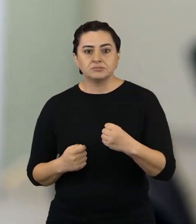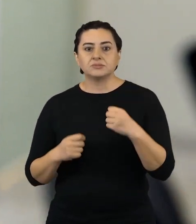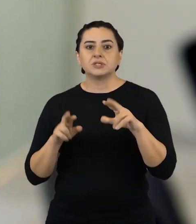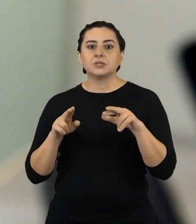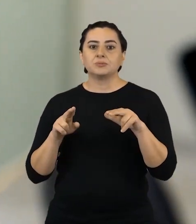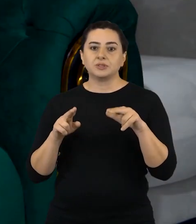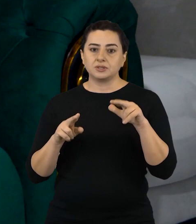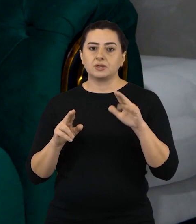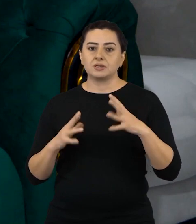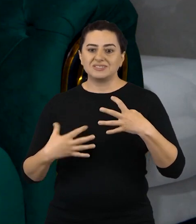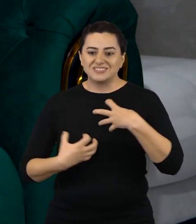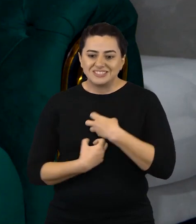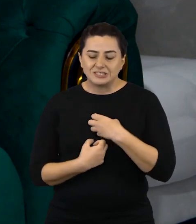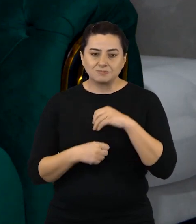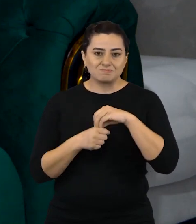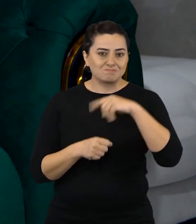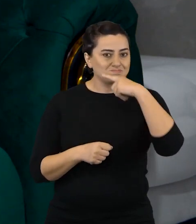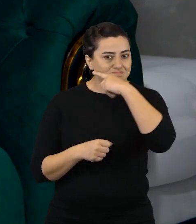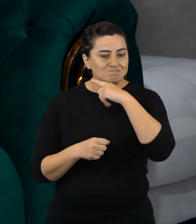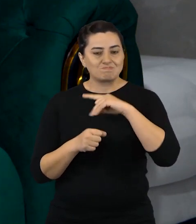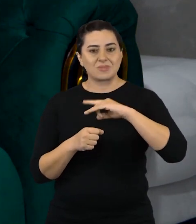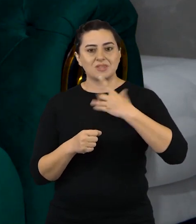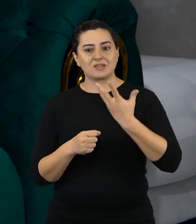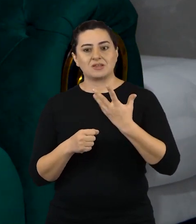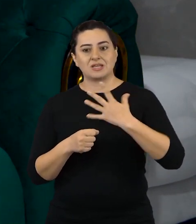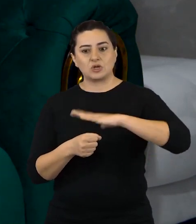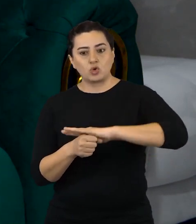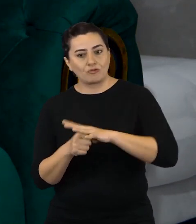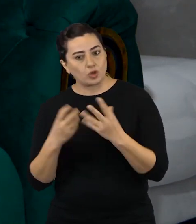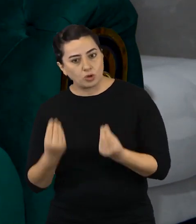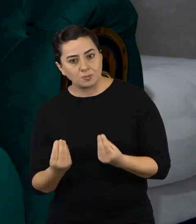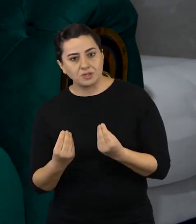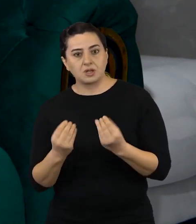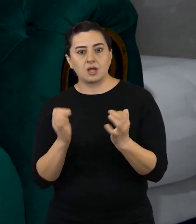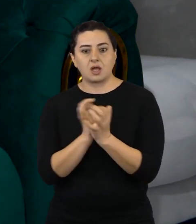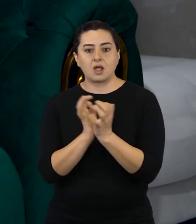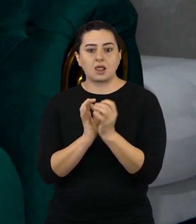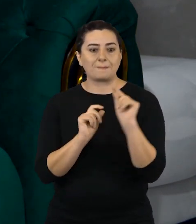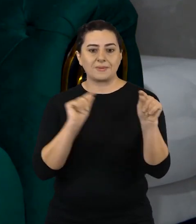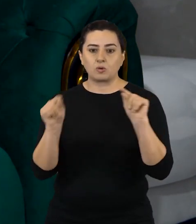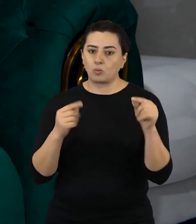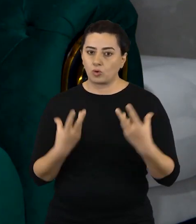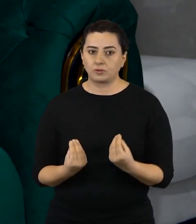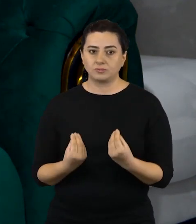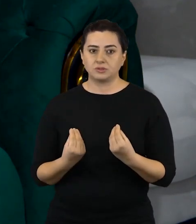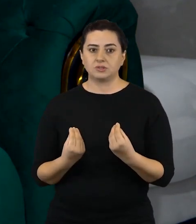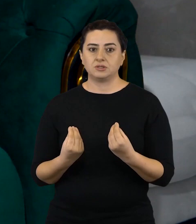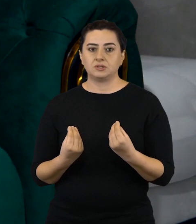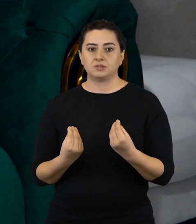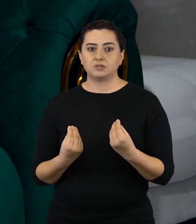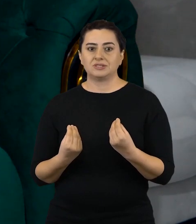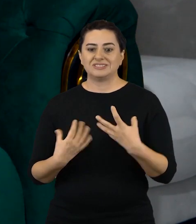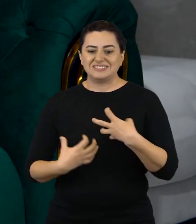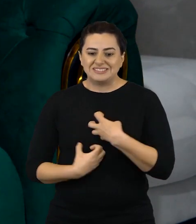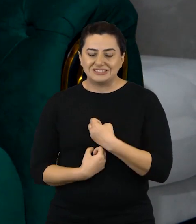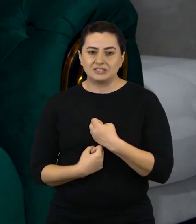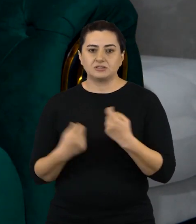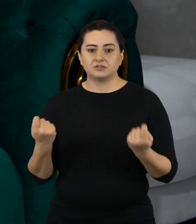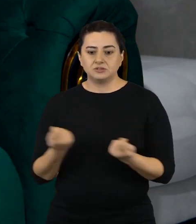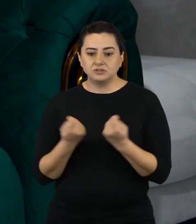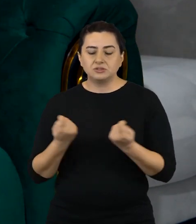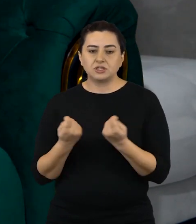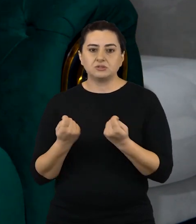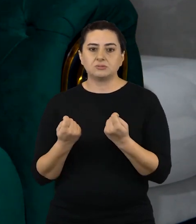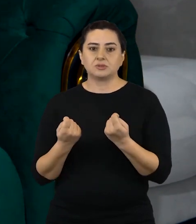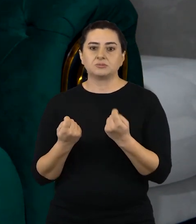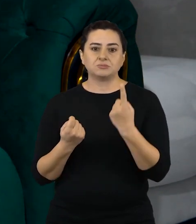الإصابة لأهله يعني ما عمل كثير فارق بالنسبة لضغط العمل لأنه ضغط العمل حتى قبل